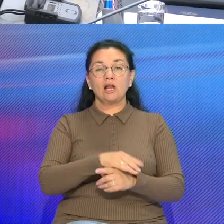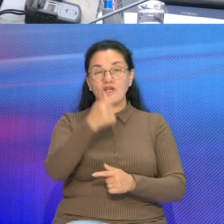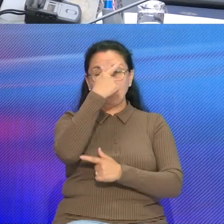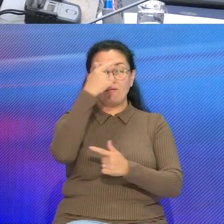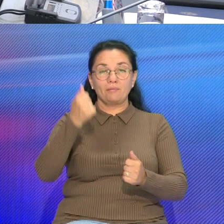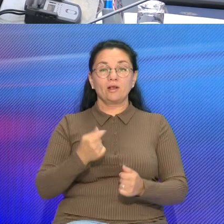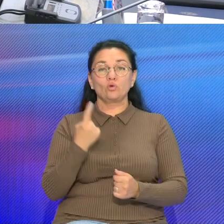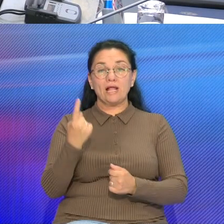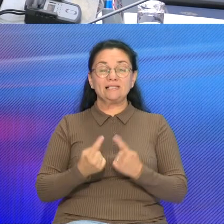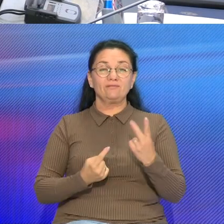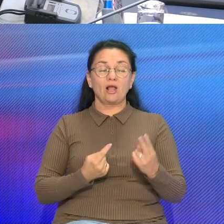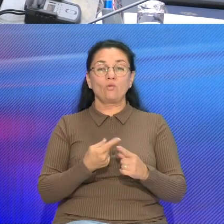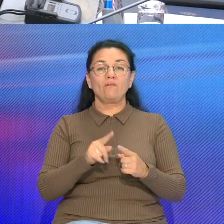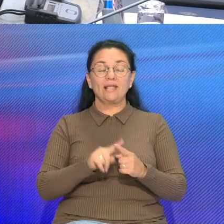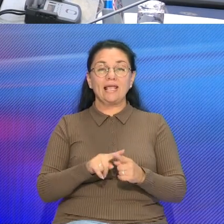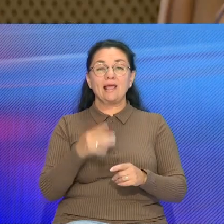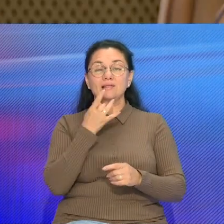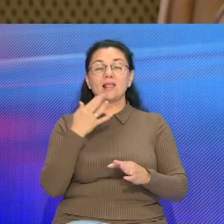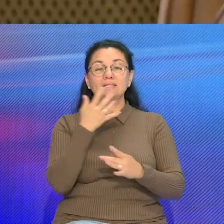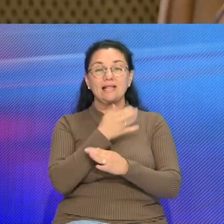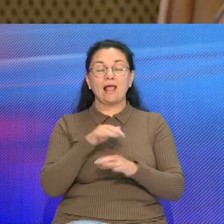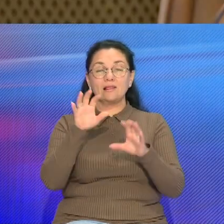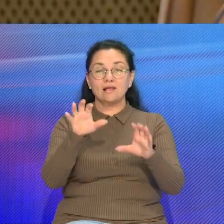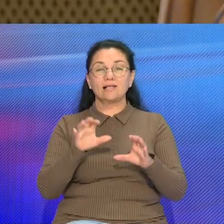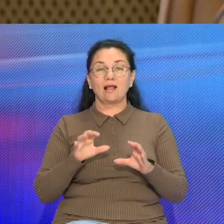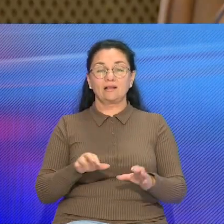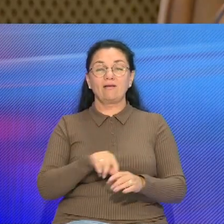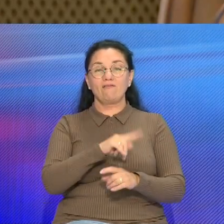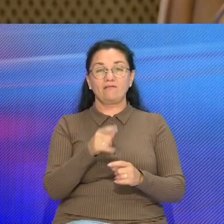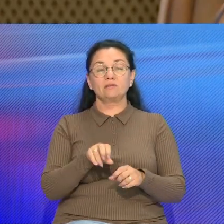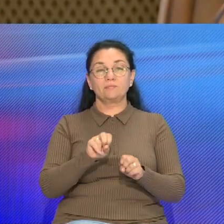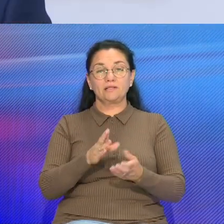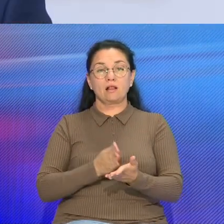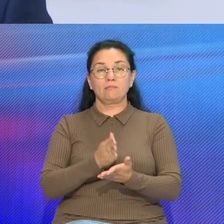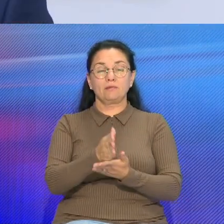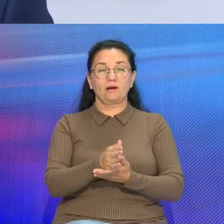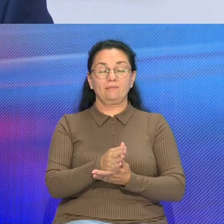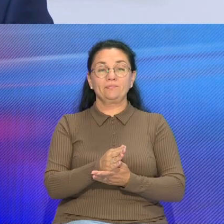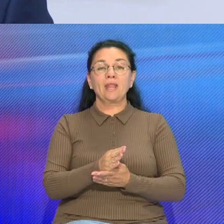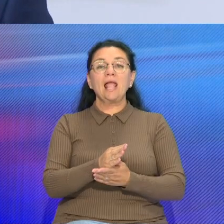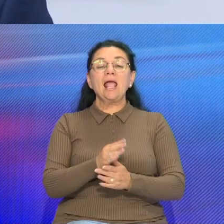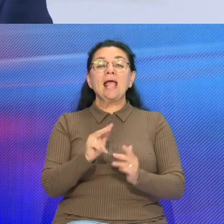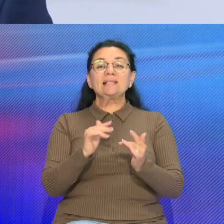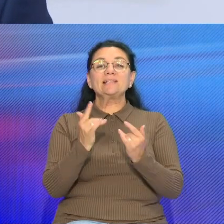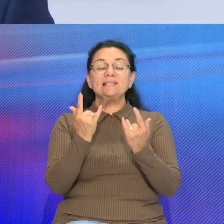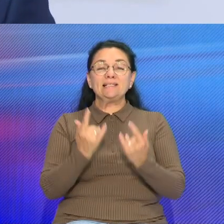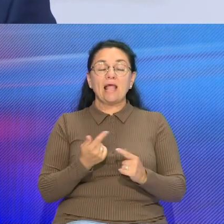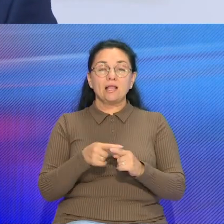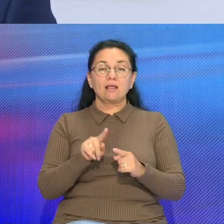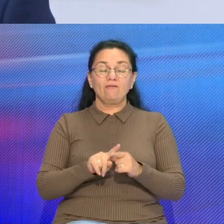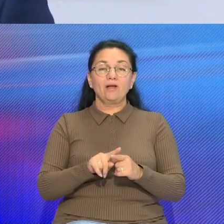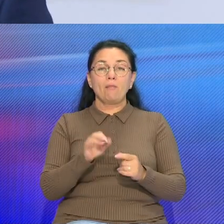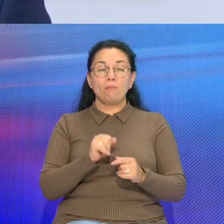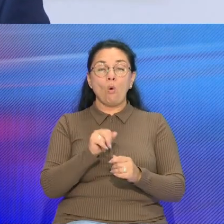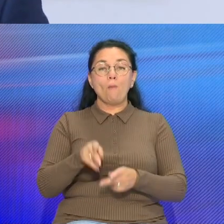об изменениях у национальных законодавствах у ответной сферы Заседание межведомственное по